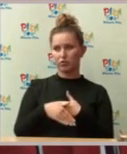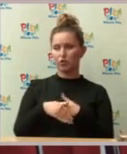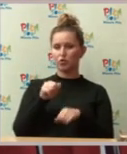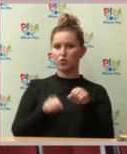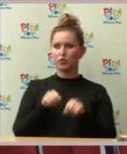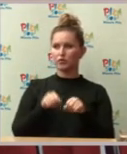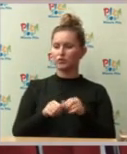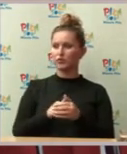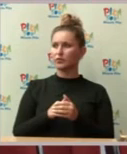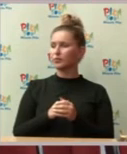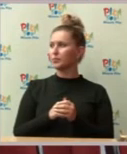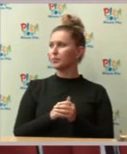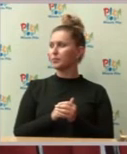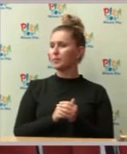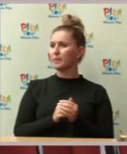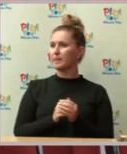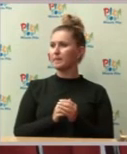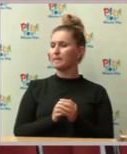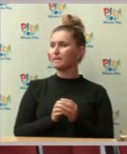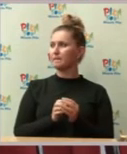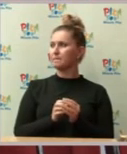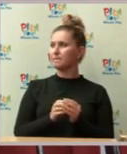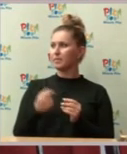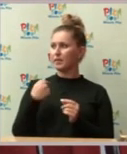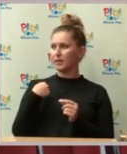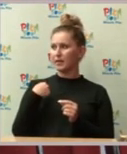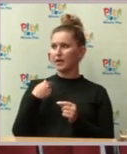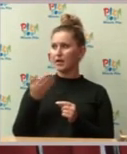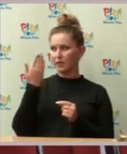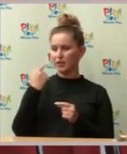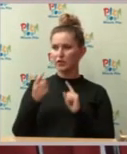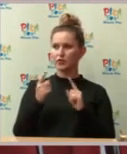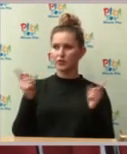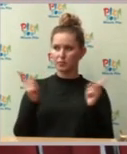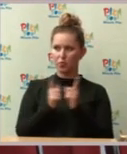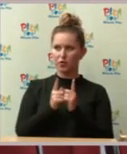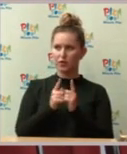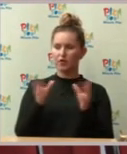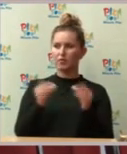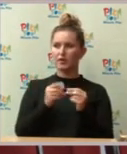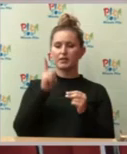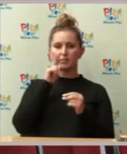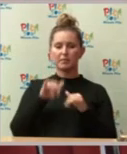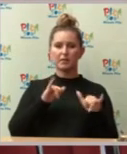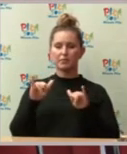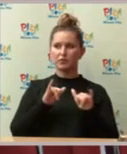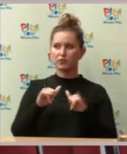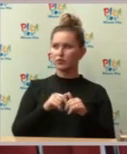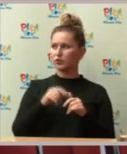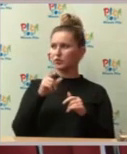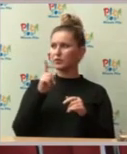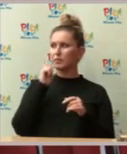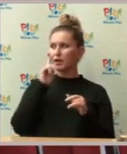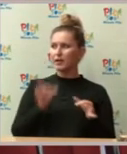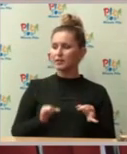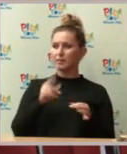międzyczasie spotykałem się z panem przewodniczącym, z panem Szutkowskim. Prosiłem też troszeczkę później pana Pieziaka o